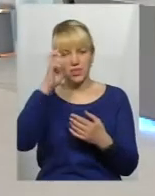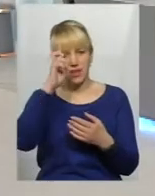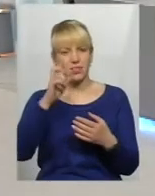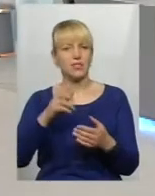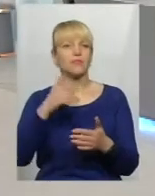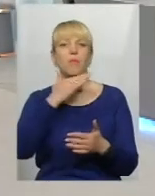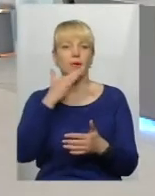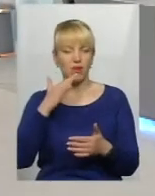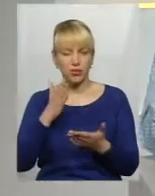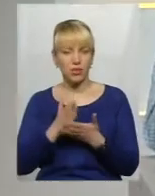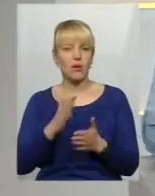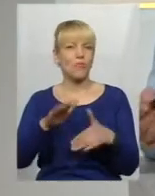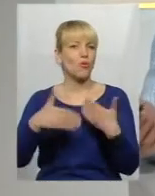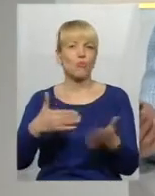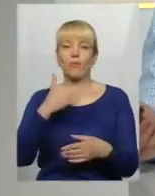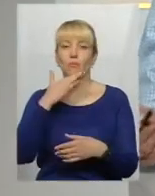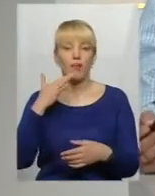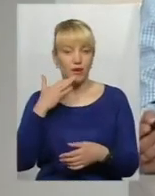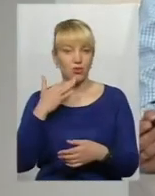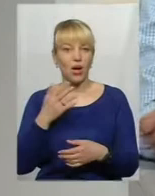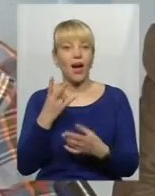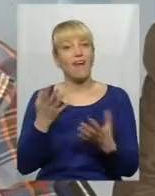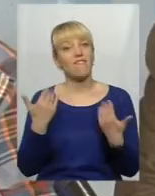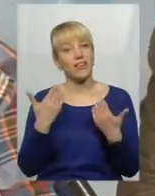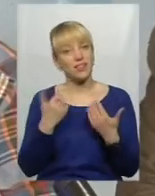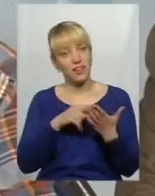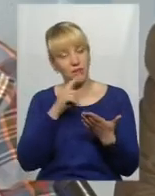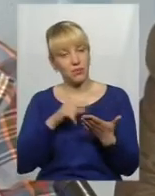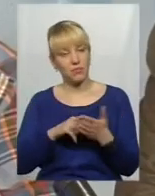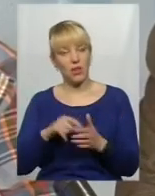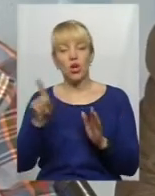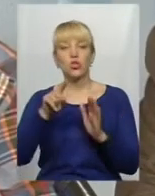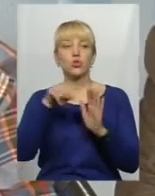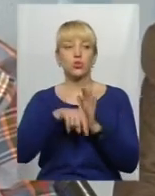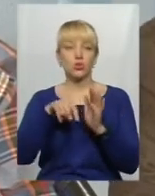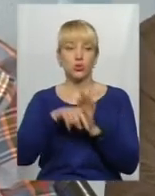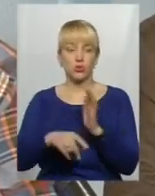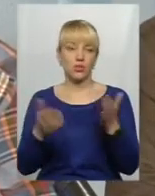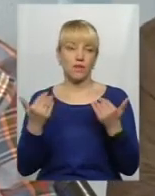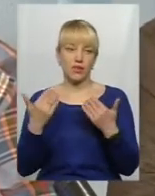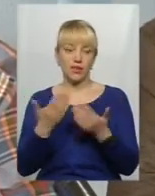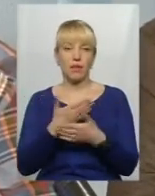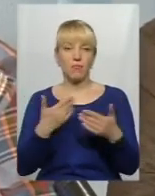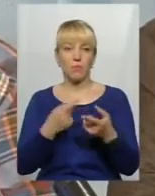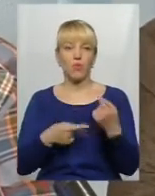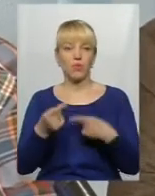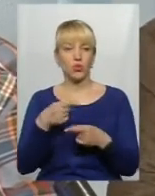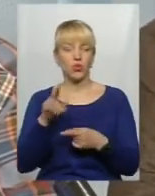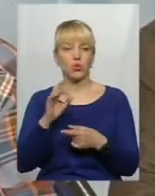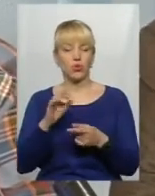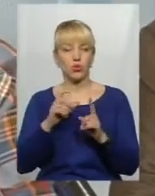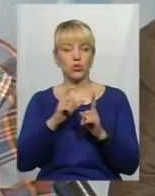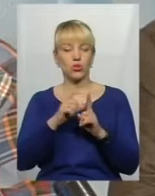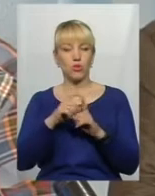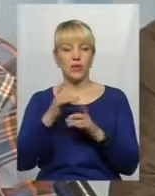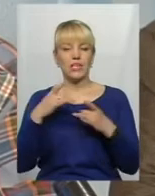пропонуються дуже багато. Що стосується вихідних, ну, знову ж таки, ми, от, повертаючись до трактування слова